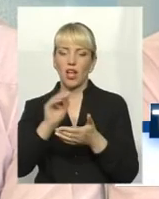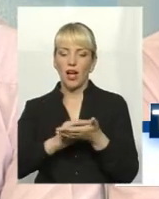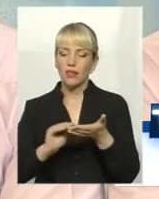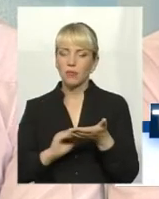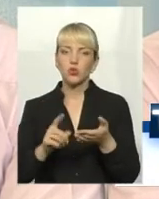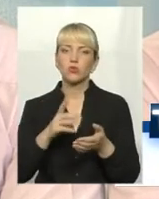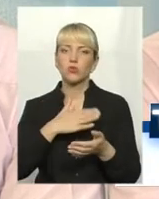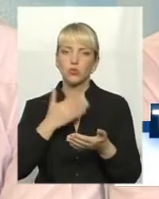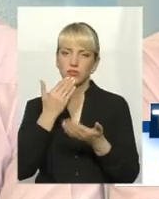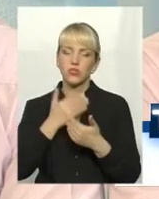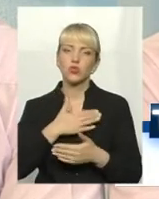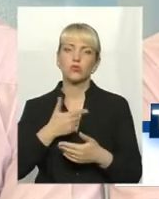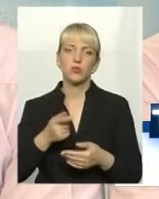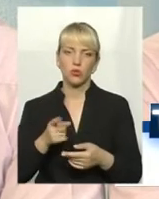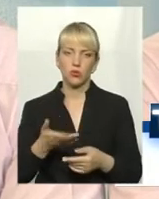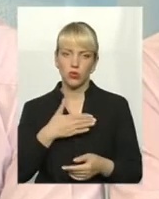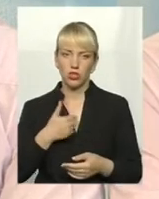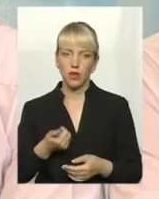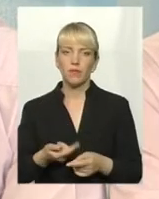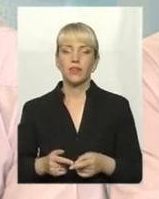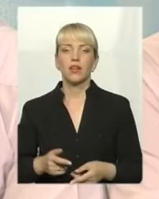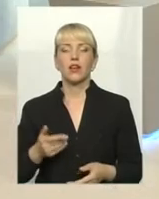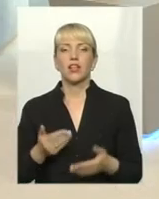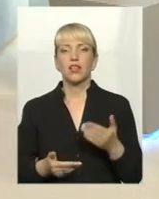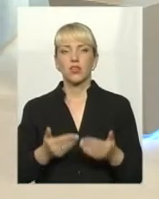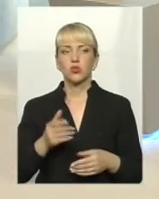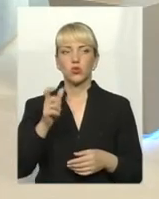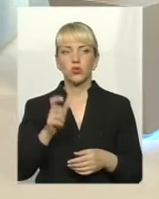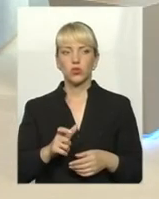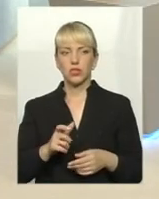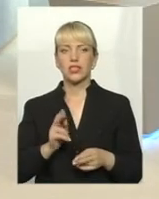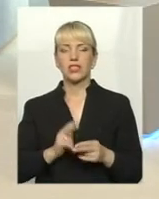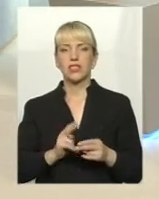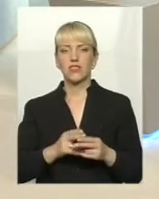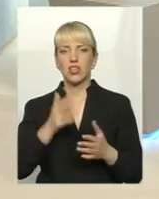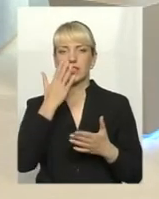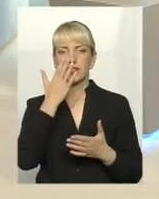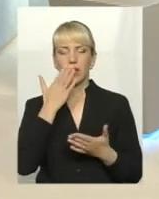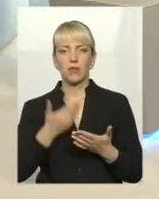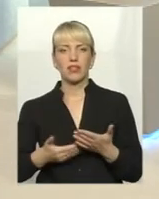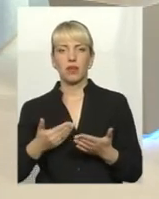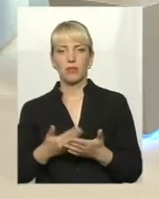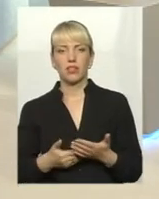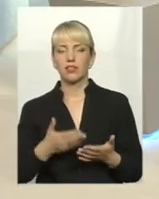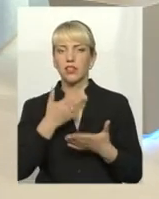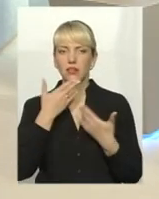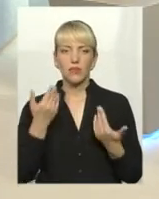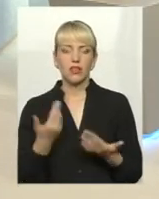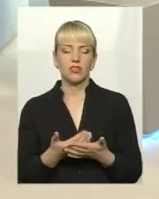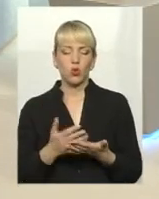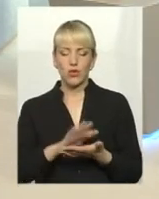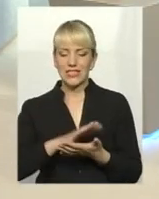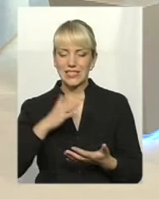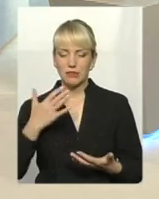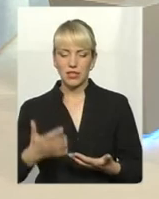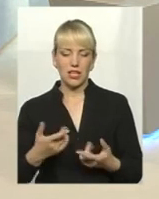хоче. Ага, я зрозуміла. Все ж таки, а от якщо, наприклад, людині заважає запах? Якщо немає як такого смітника,